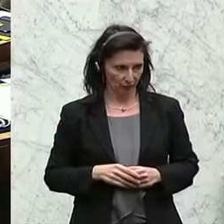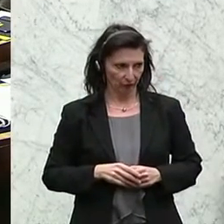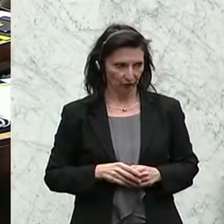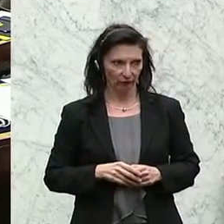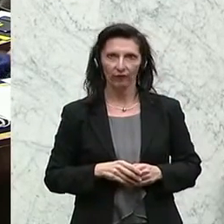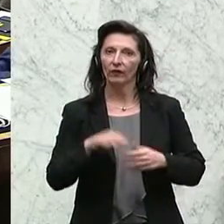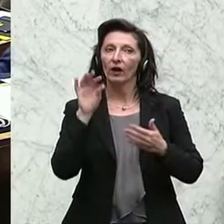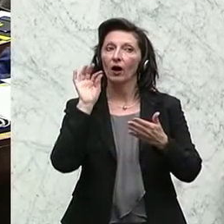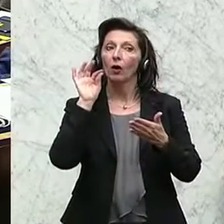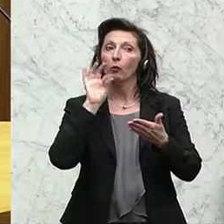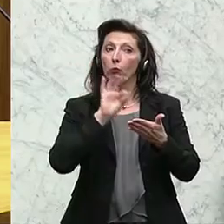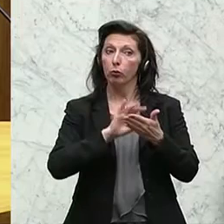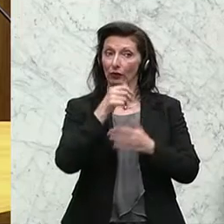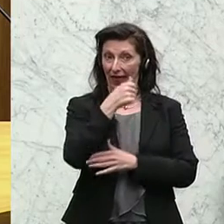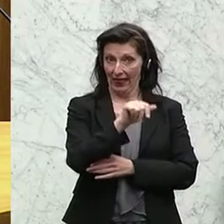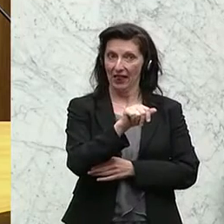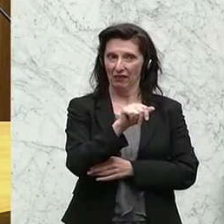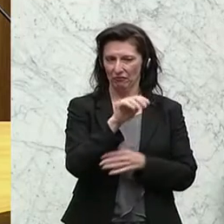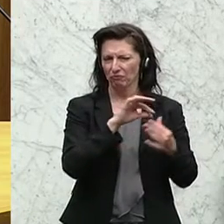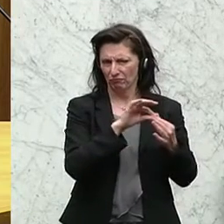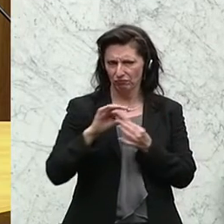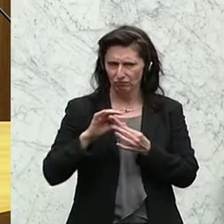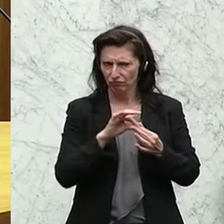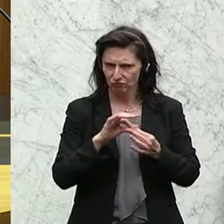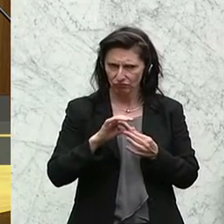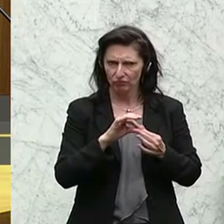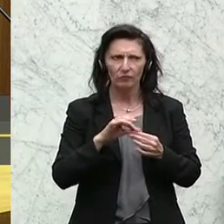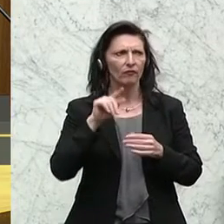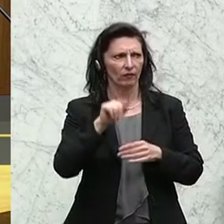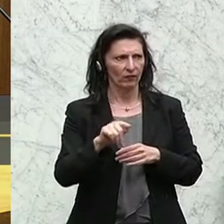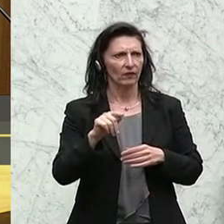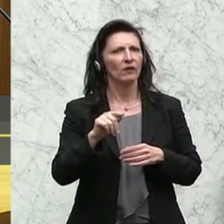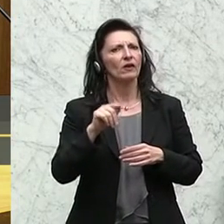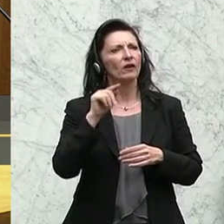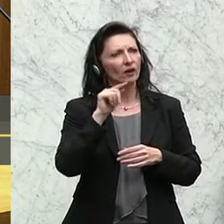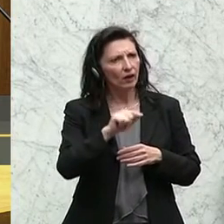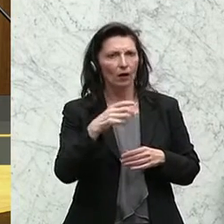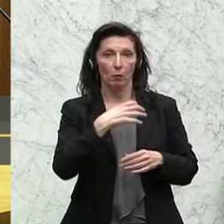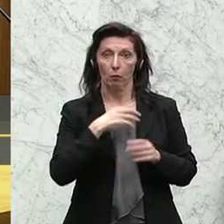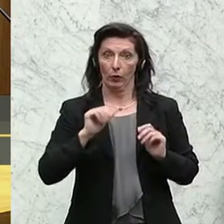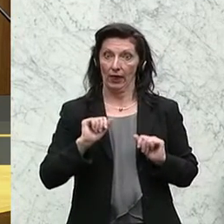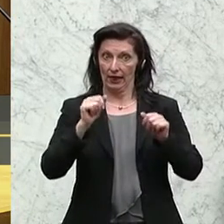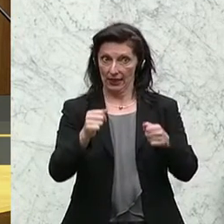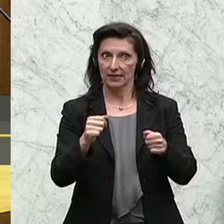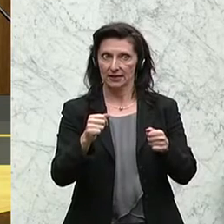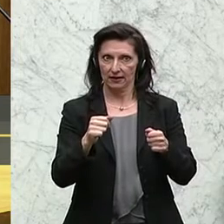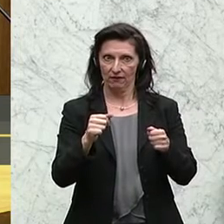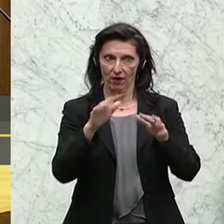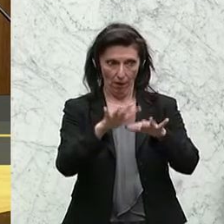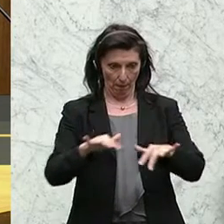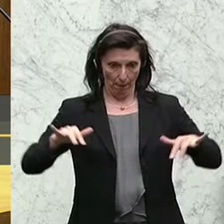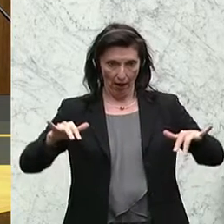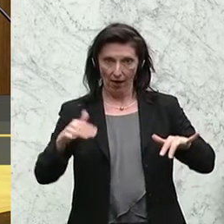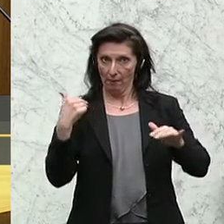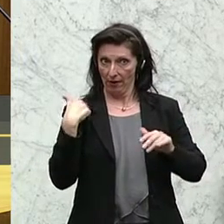Tagesordnungspunkt 11, faire Lebensmittel, so heißt nicht nur ein Verein, sondern auch die Bürgerinitiative, die im Parlament